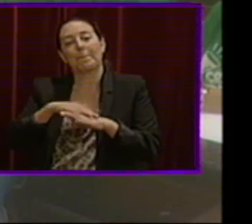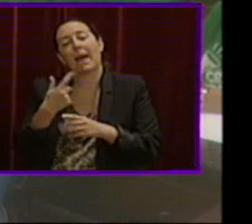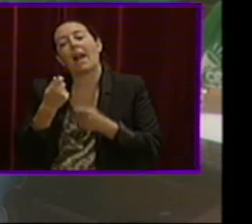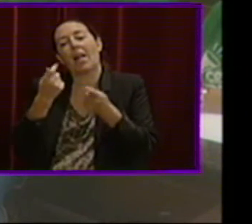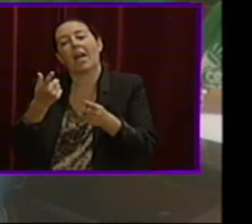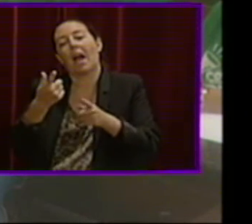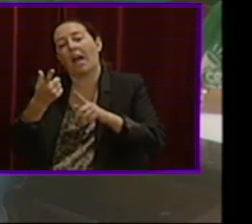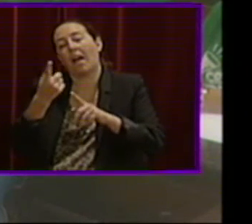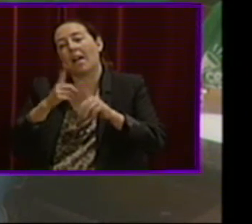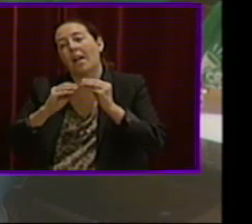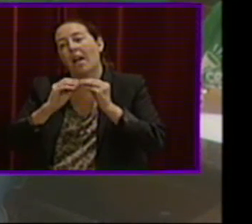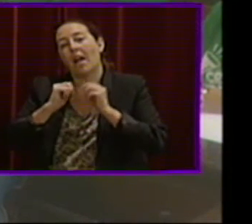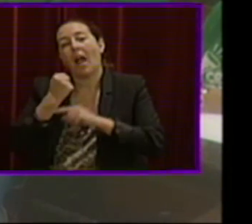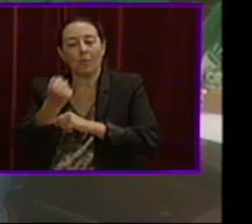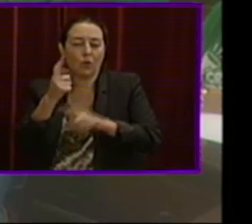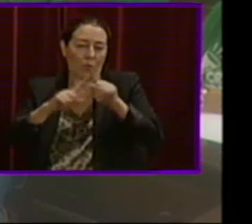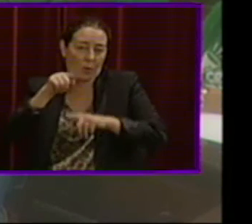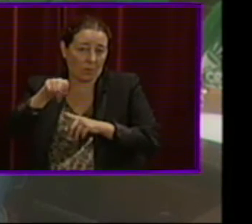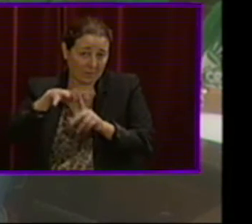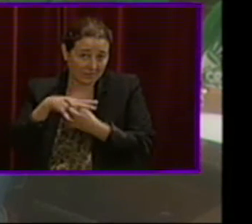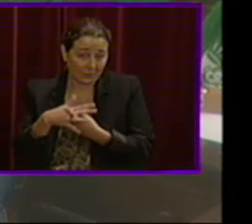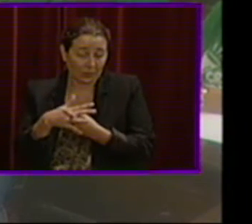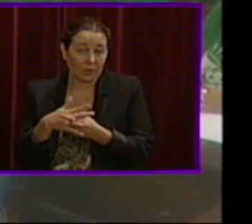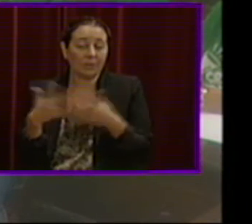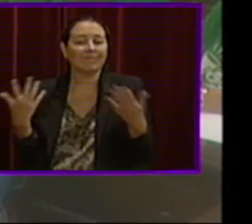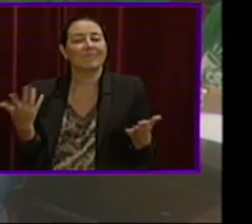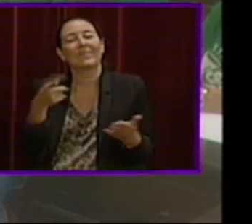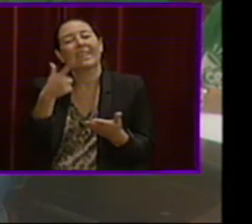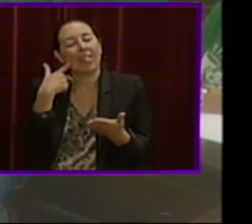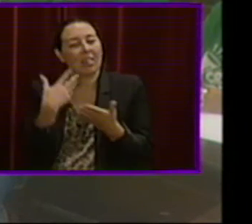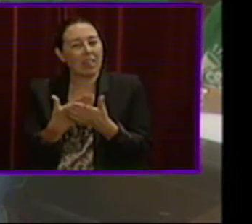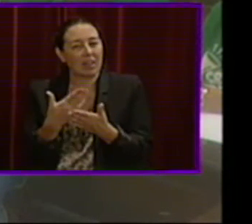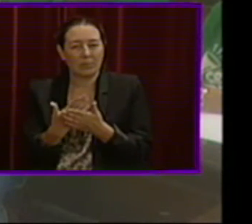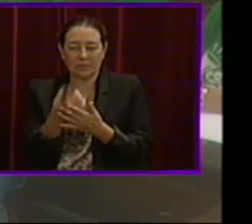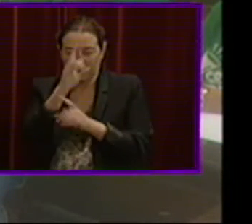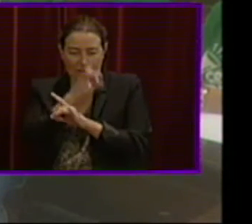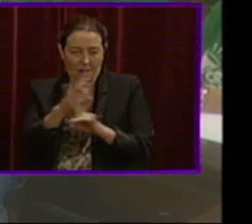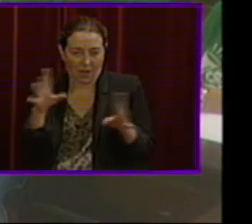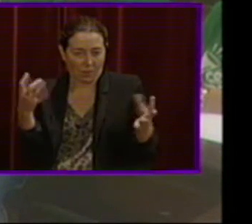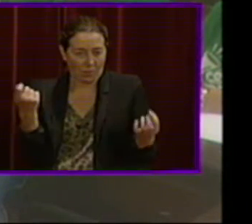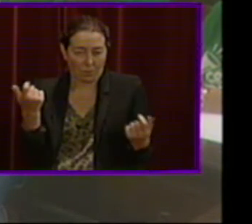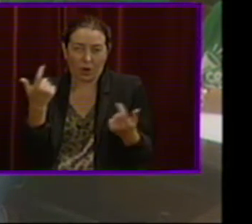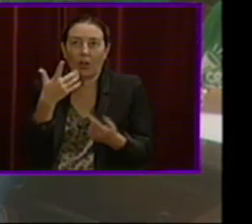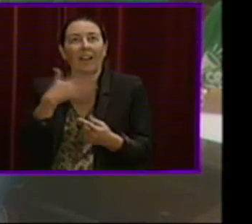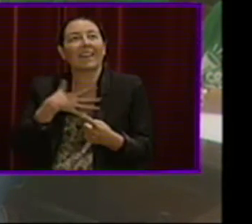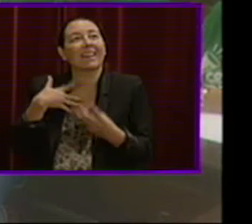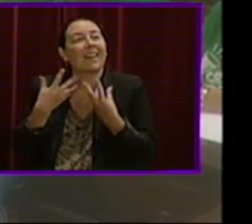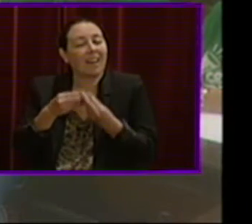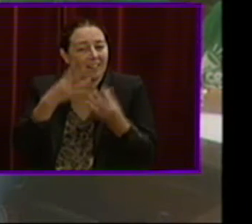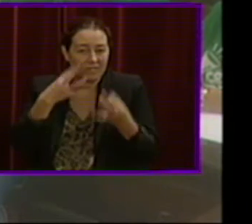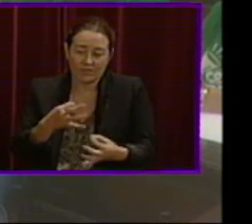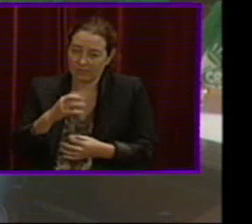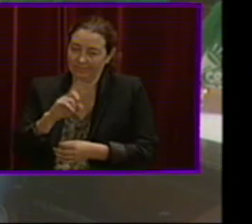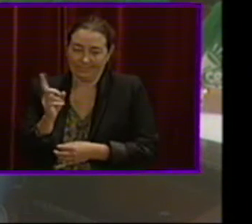relacionats amb aquesta situació. Això demostra poca claretat, poca intenció d'altres administracions